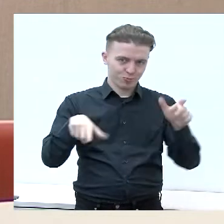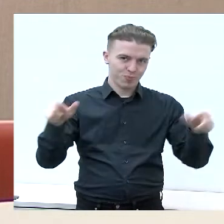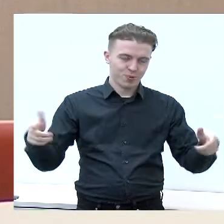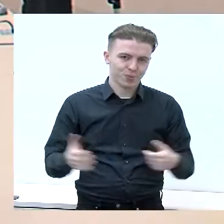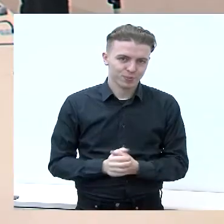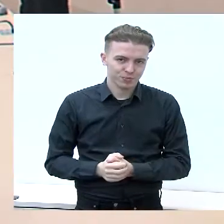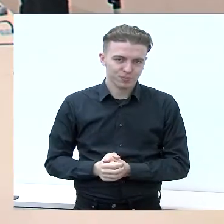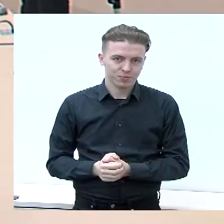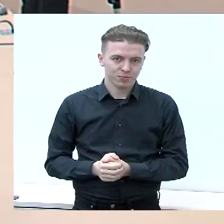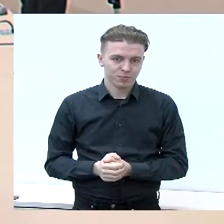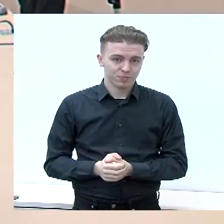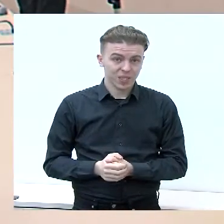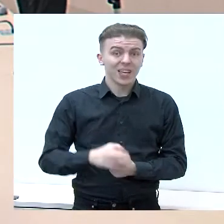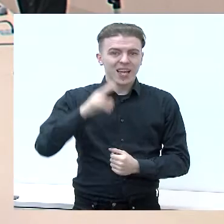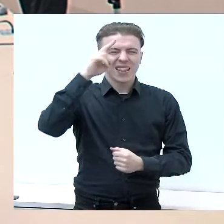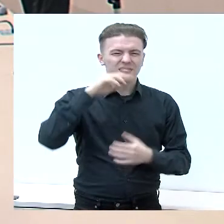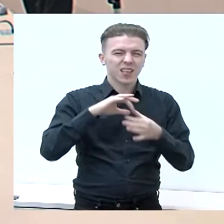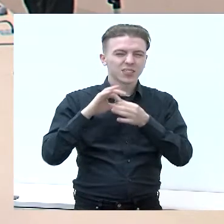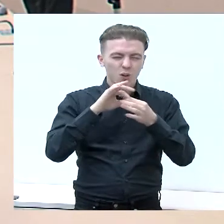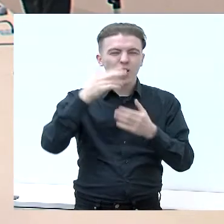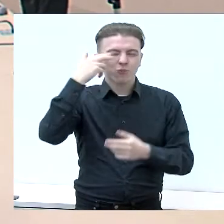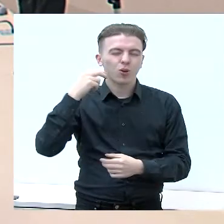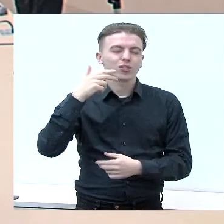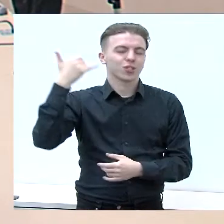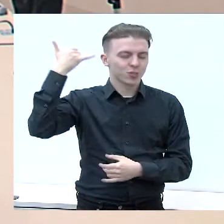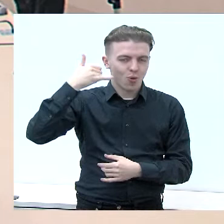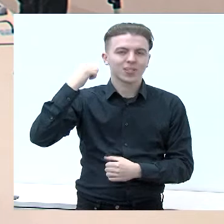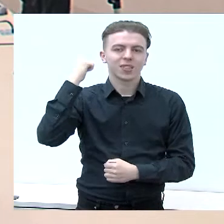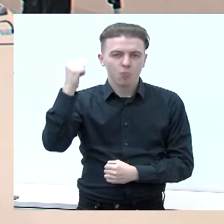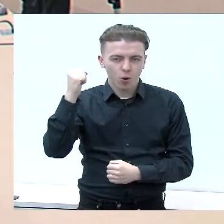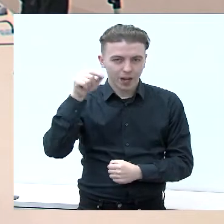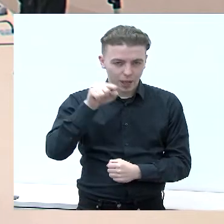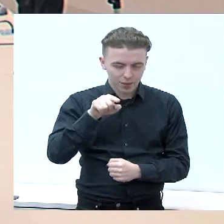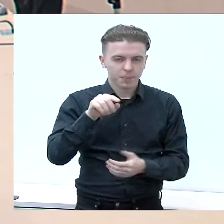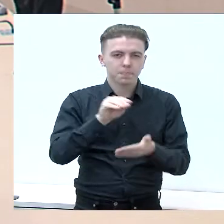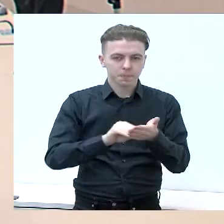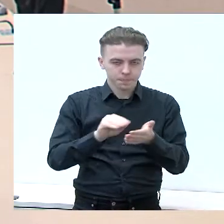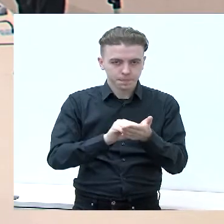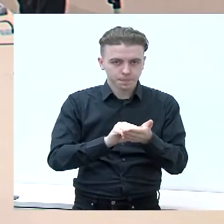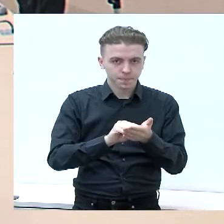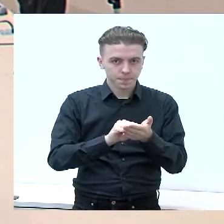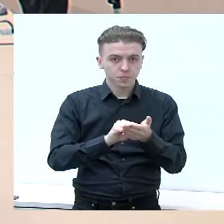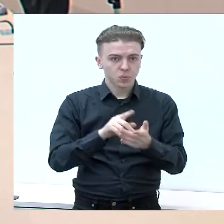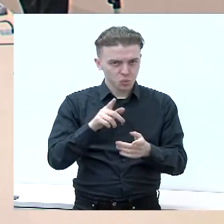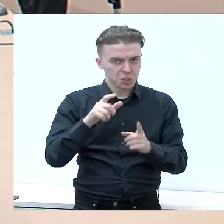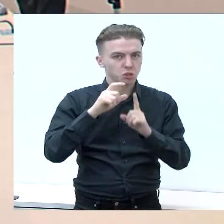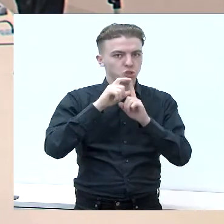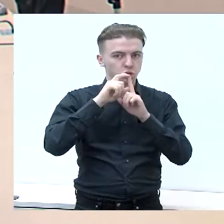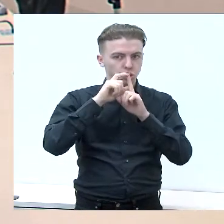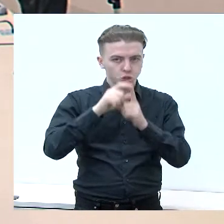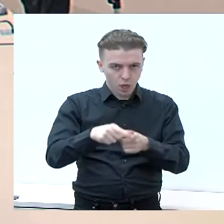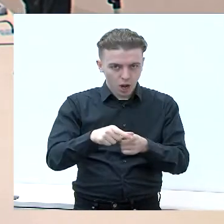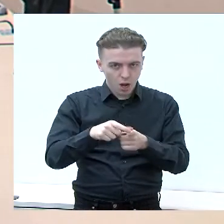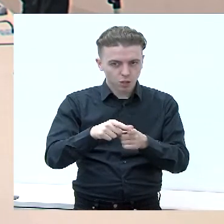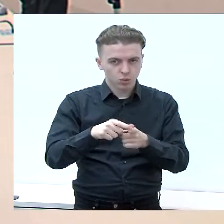Vėlgi, Tevinė sąjunga Lietuvos krepščionys demokratai kažkaip žada, kad